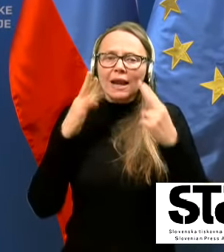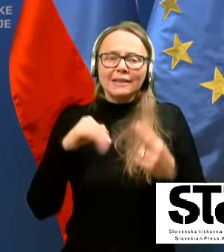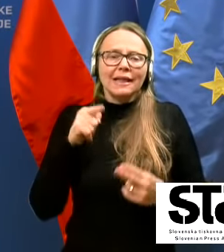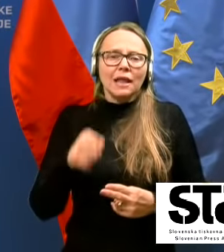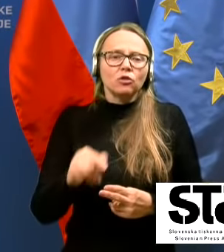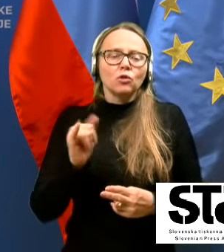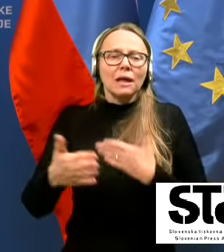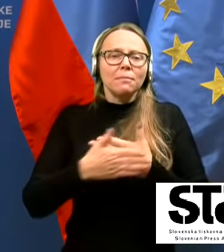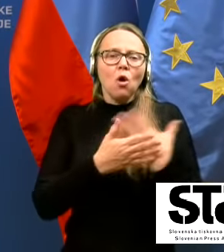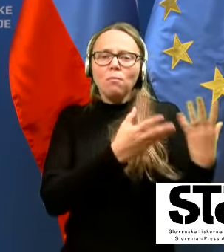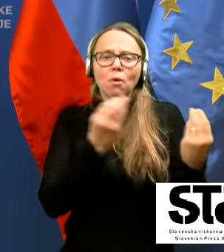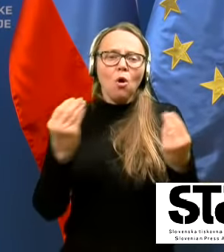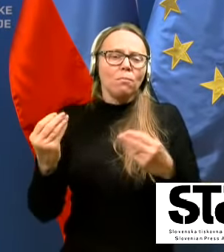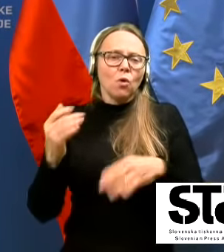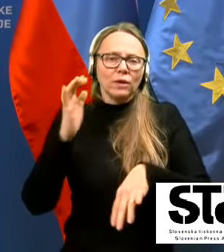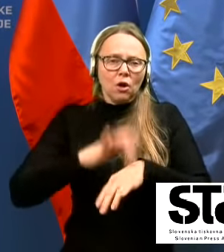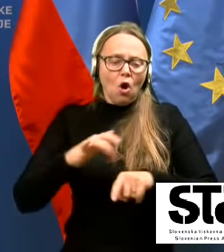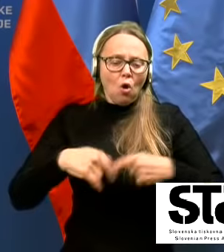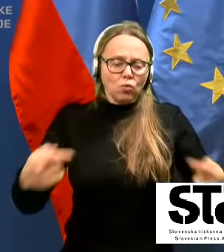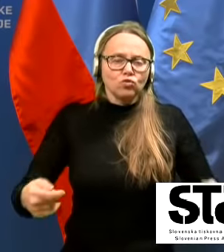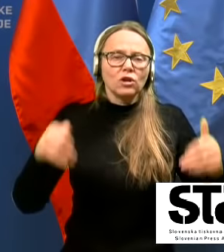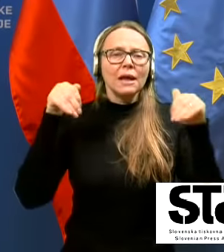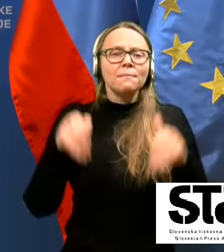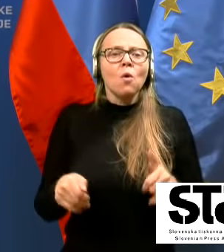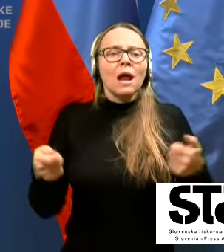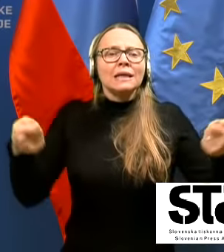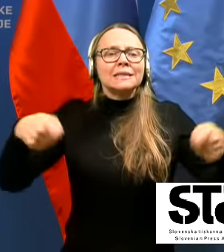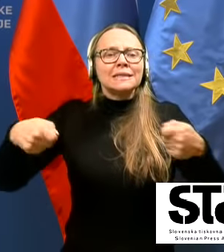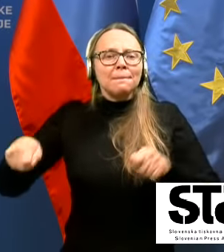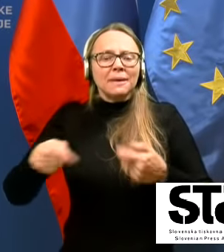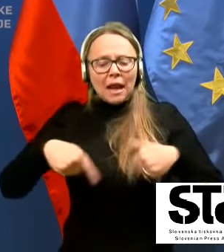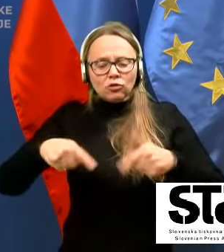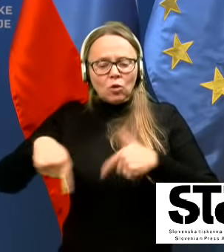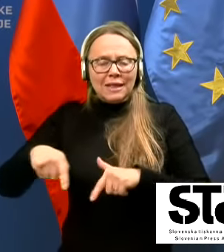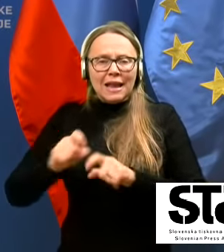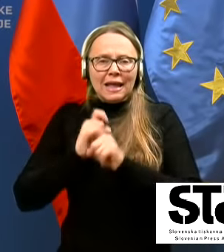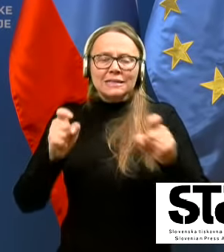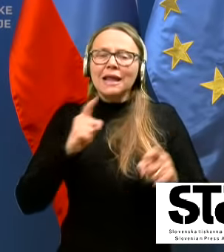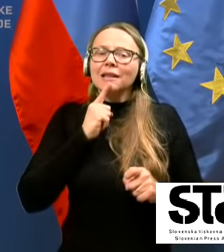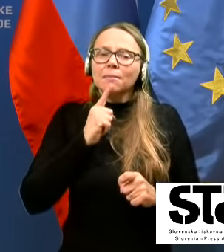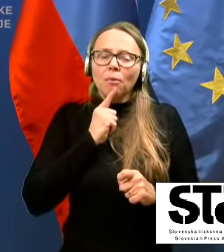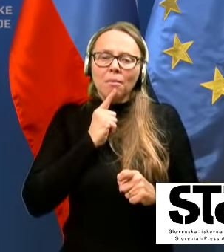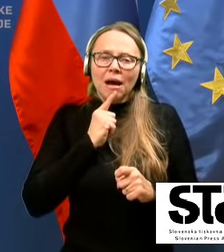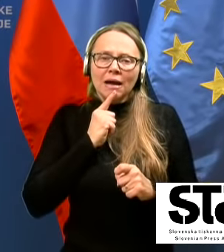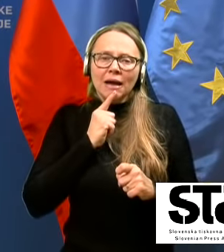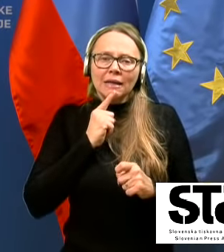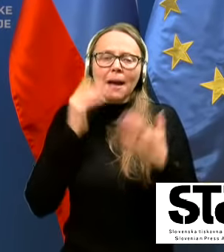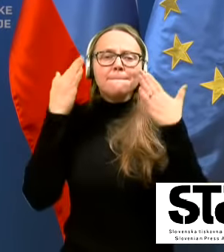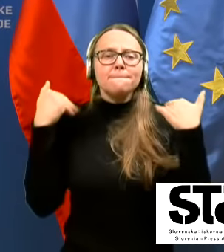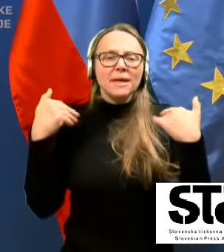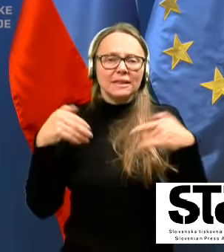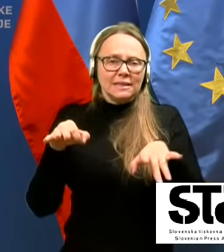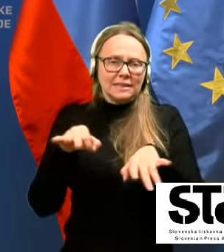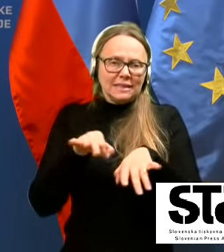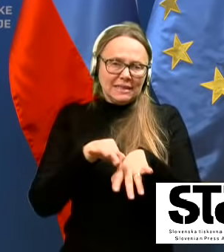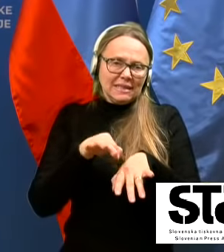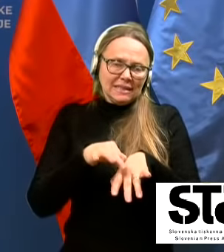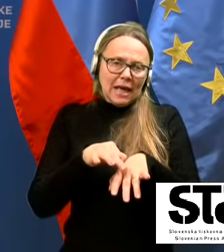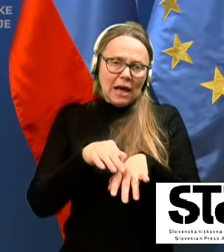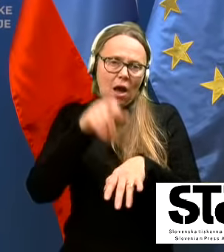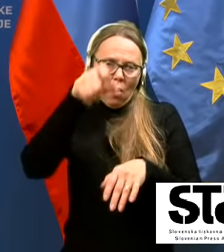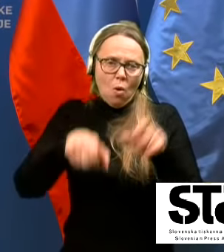to, da bi ob številnih okuženih mogli pač zapirati oddelke zaradi pomankanja medicinskega osebja, kar